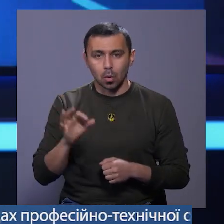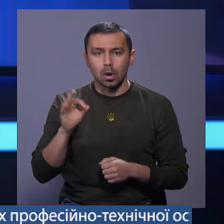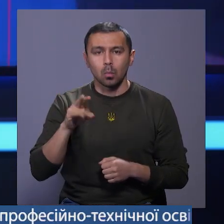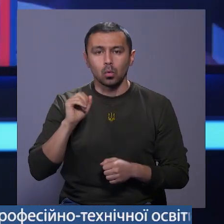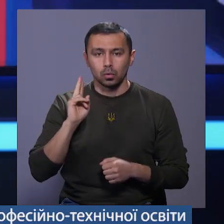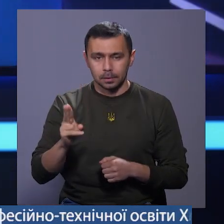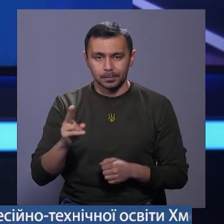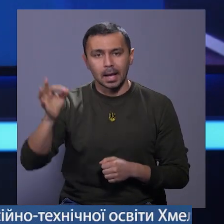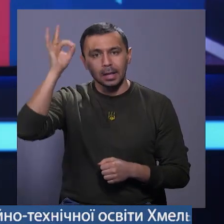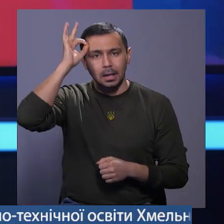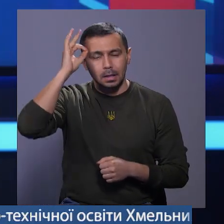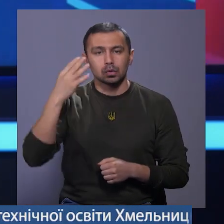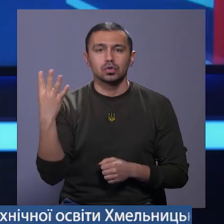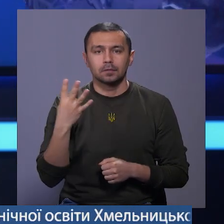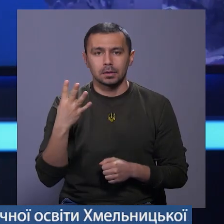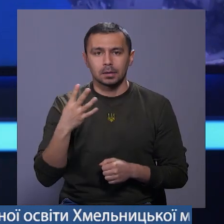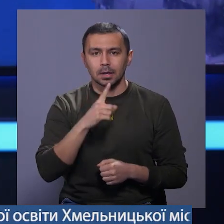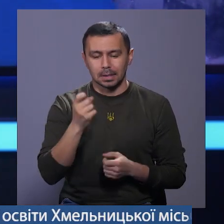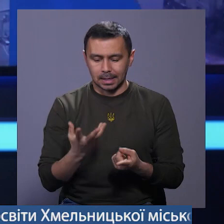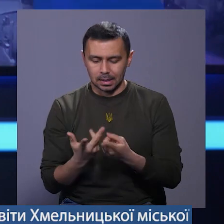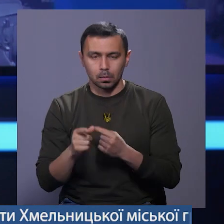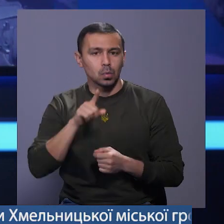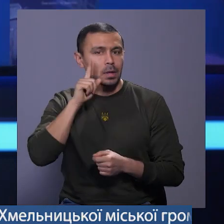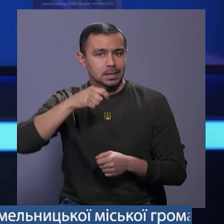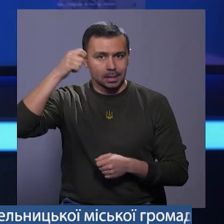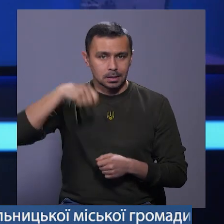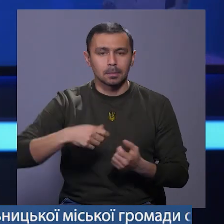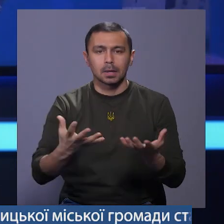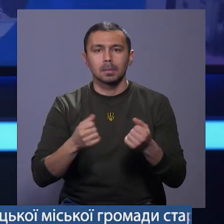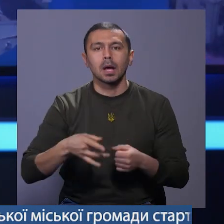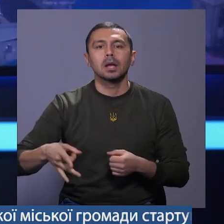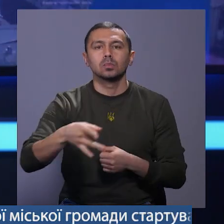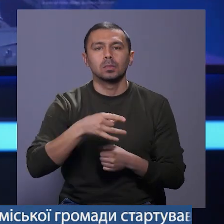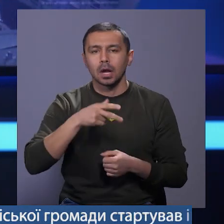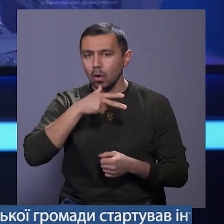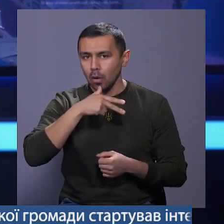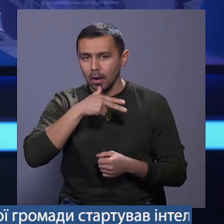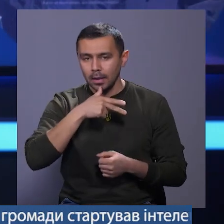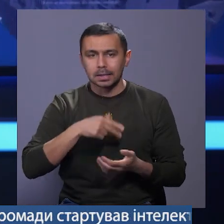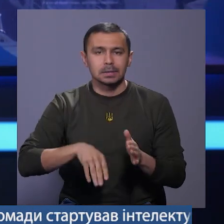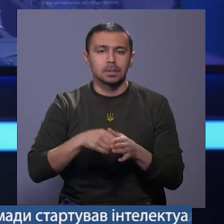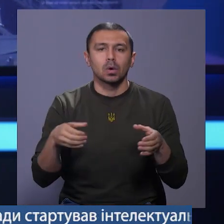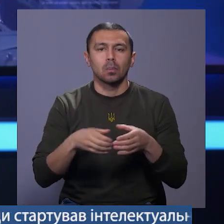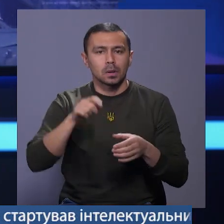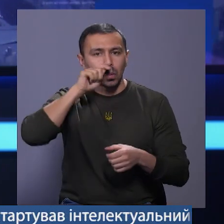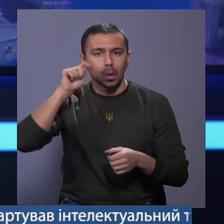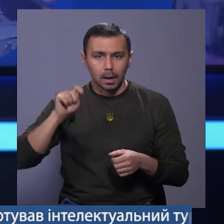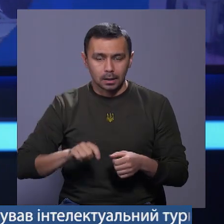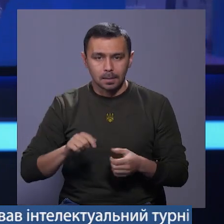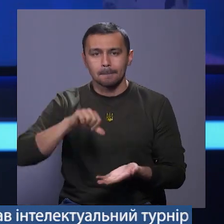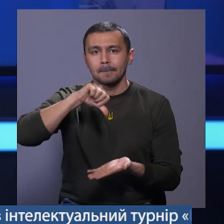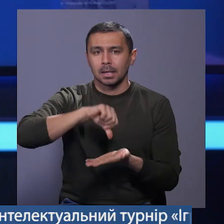Полюк. Нагадаємо, четвертий за ліком юнацький старт приймає Республіка Корея. Збірна команда України